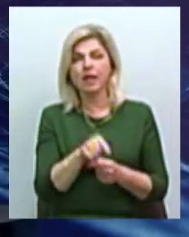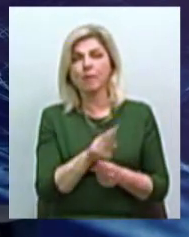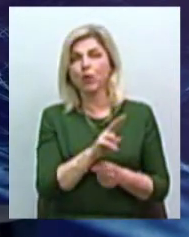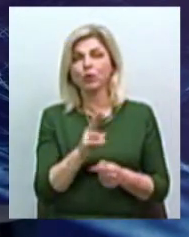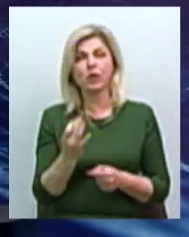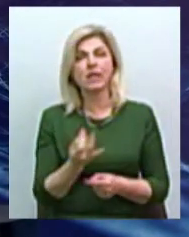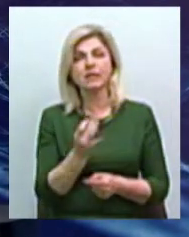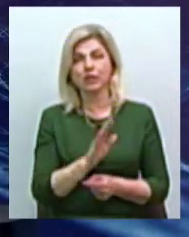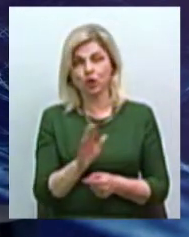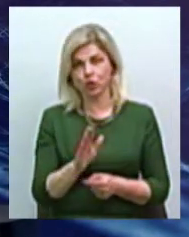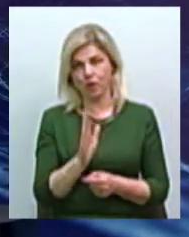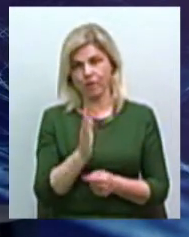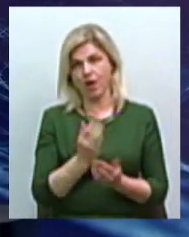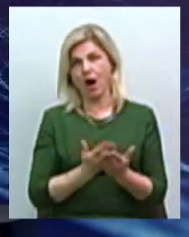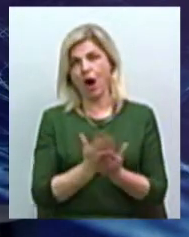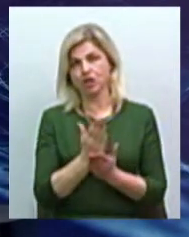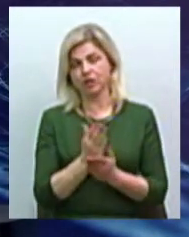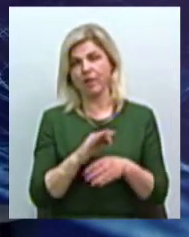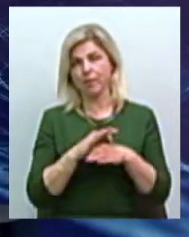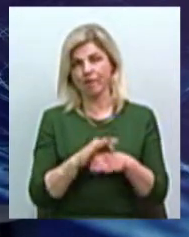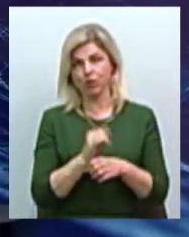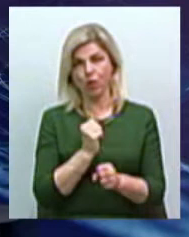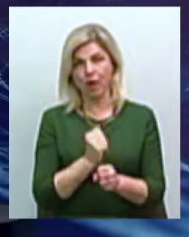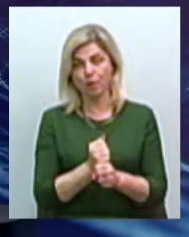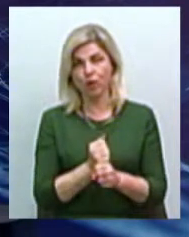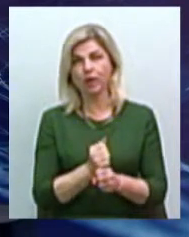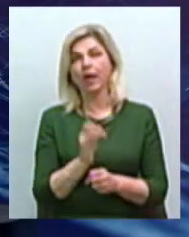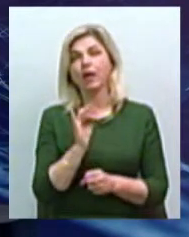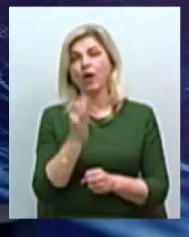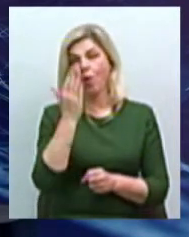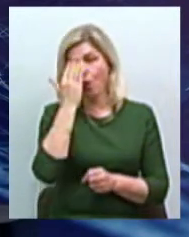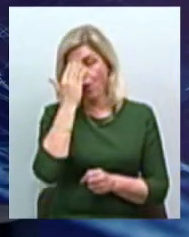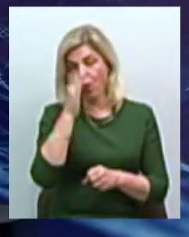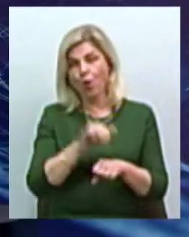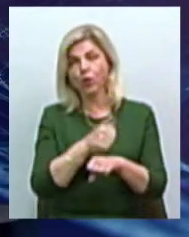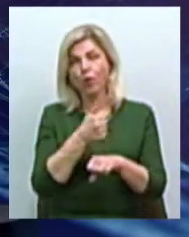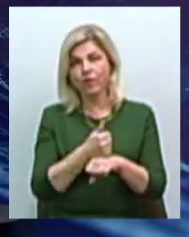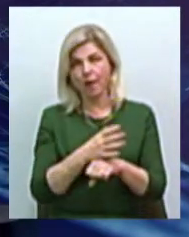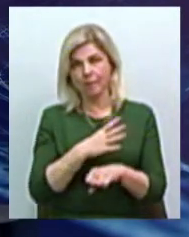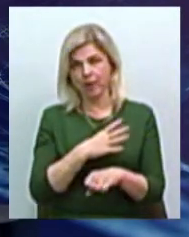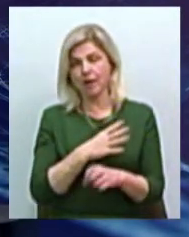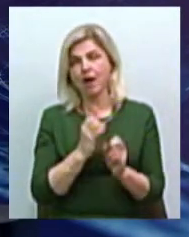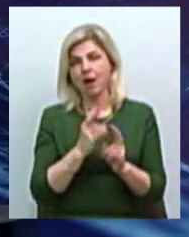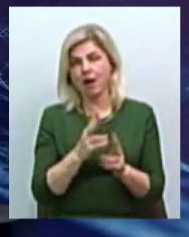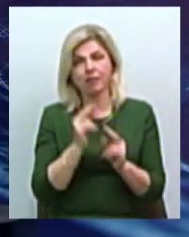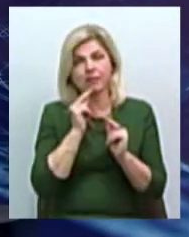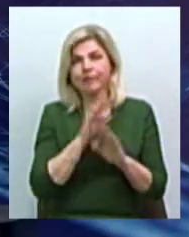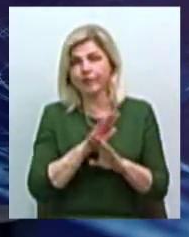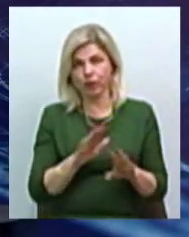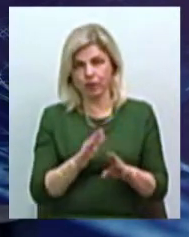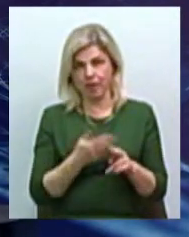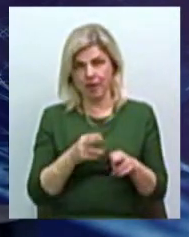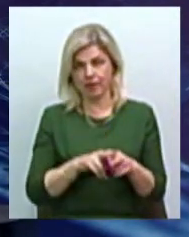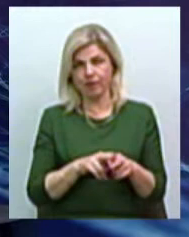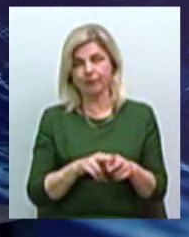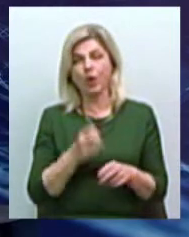в конечному в качестві пройденних робот. І голови були, по-більшому счету, заложниками. І коли ми проаналізували